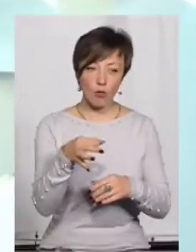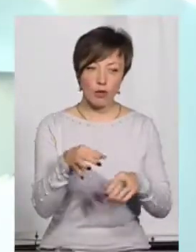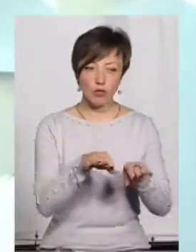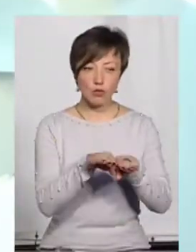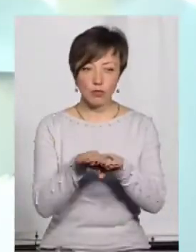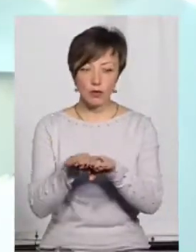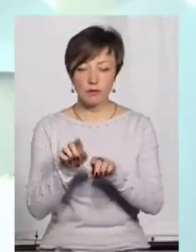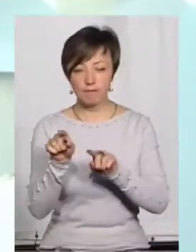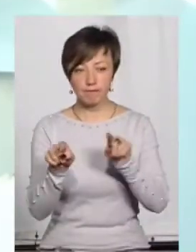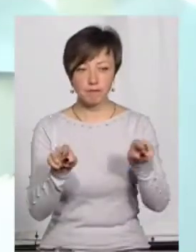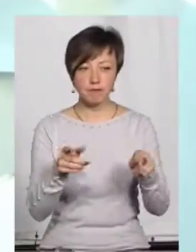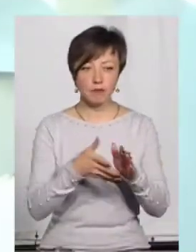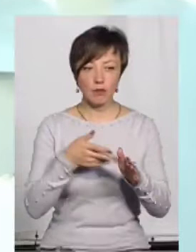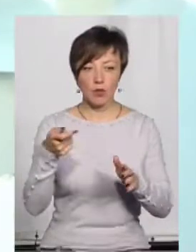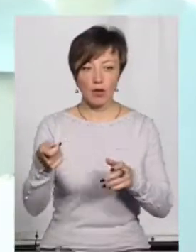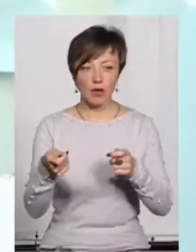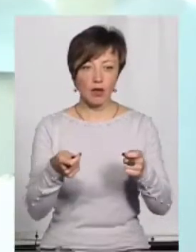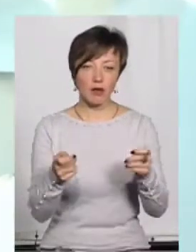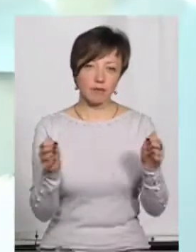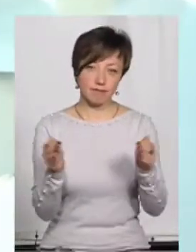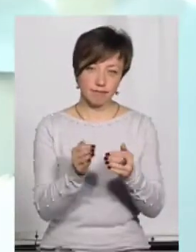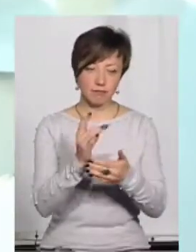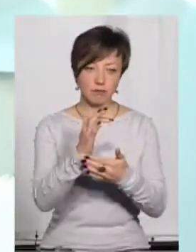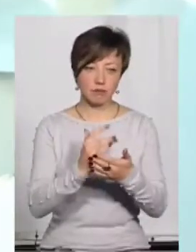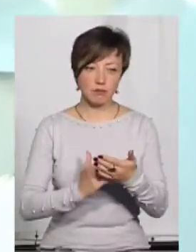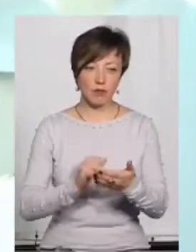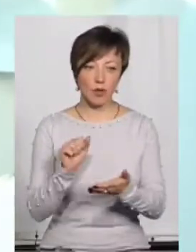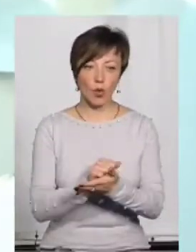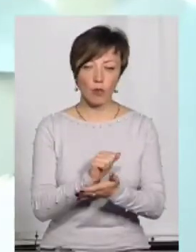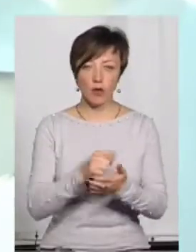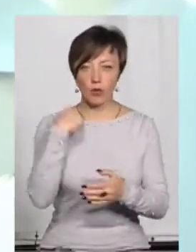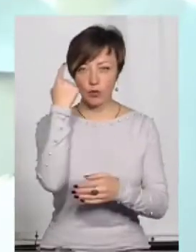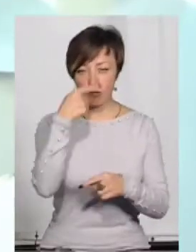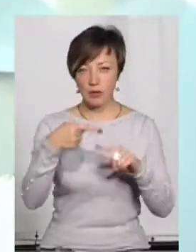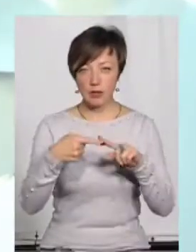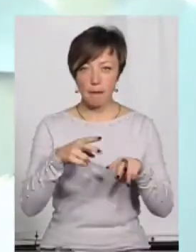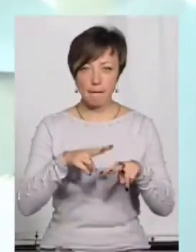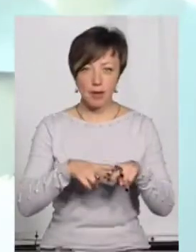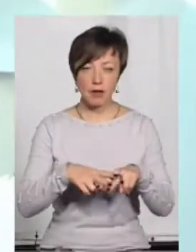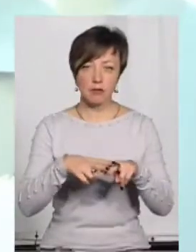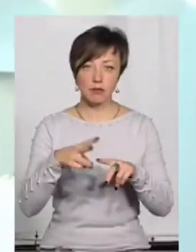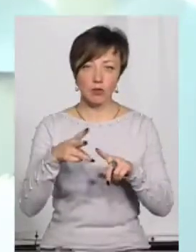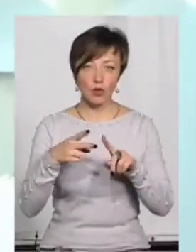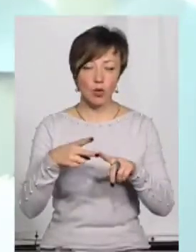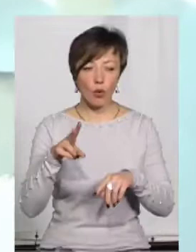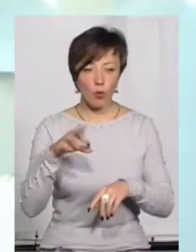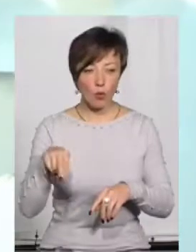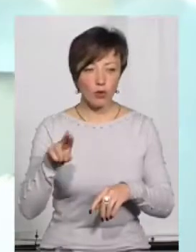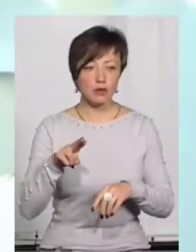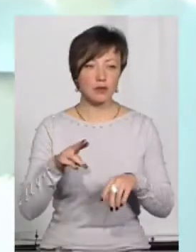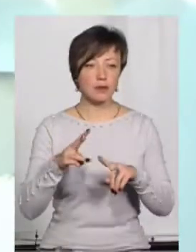рівні, подає невеликий пакет документів, там особисті документи – це такі, як паспорт, інтиміфікаційний код.